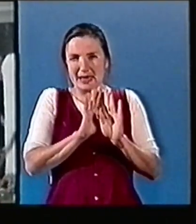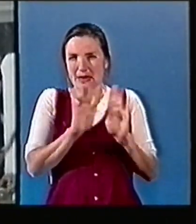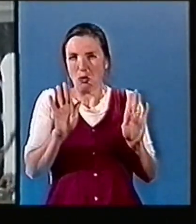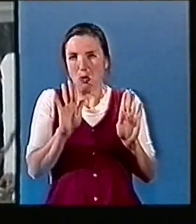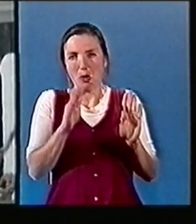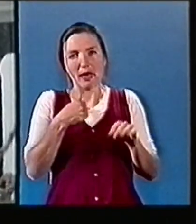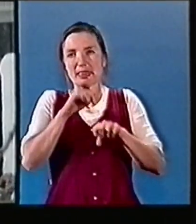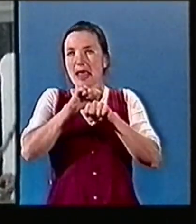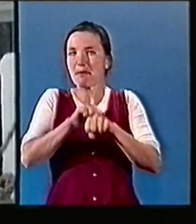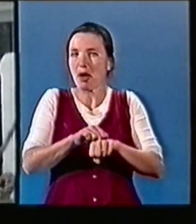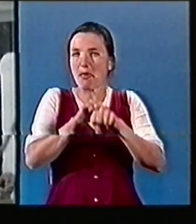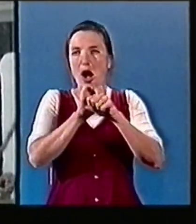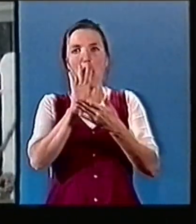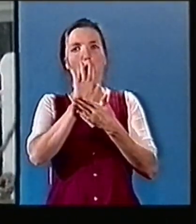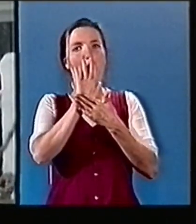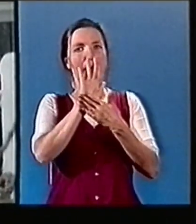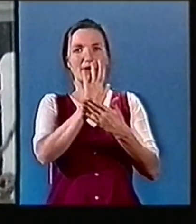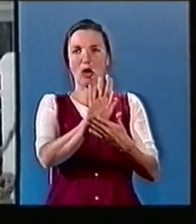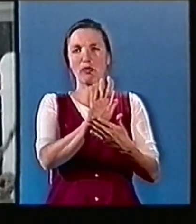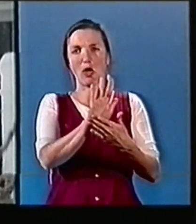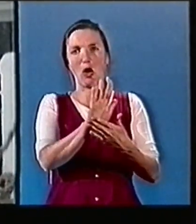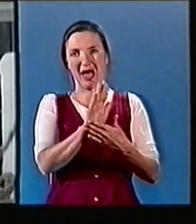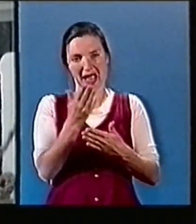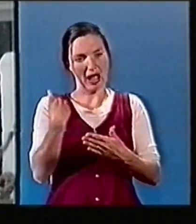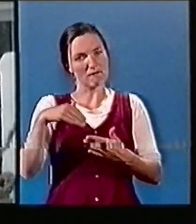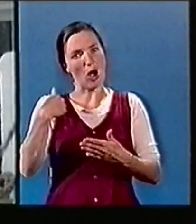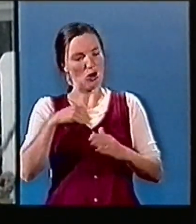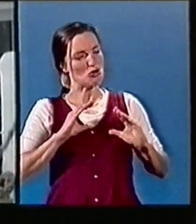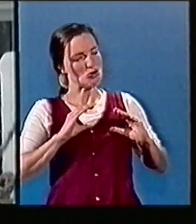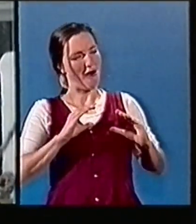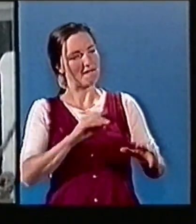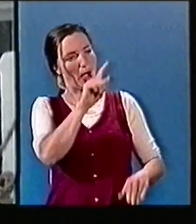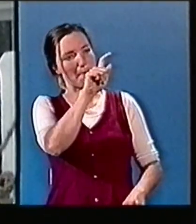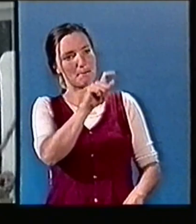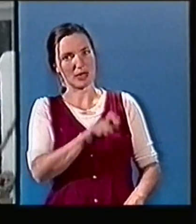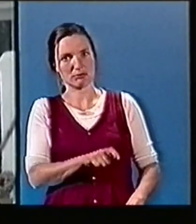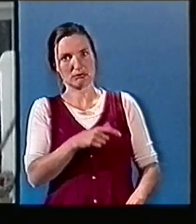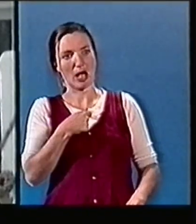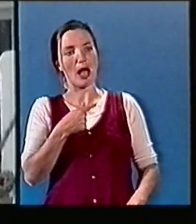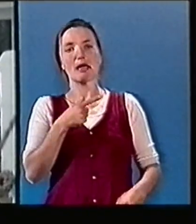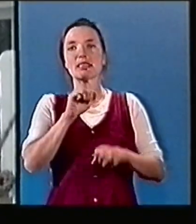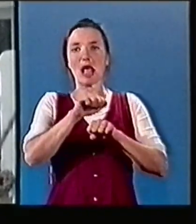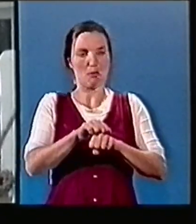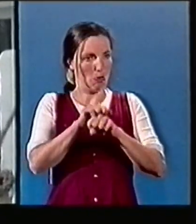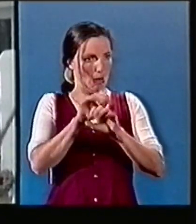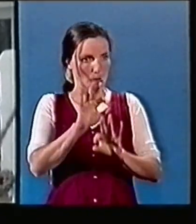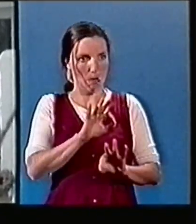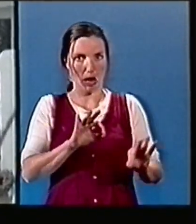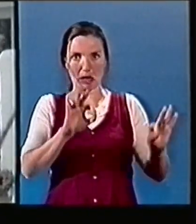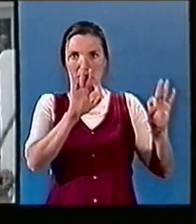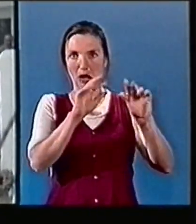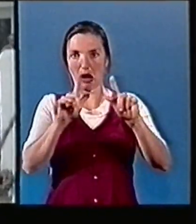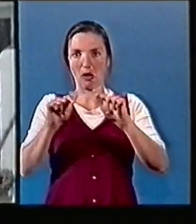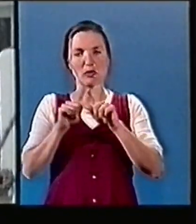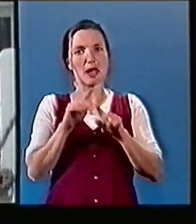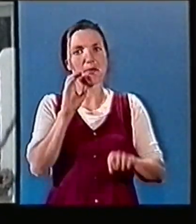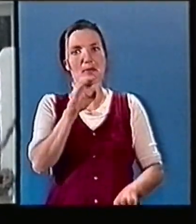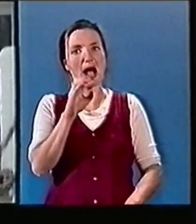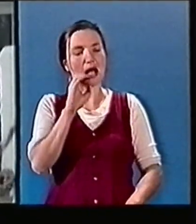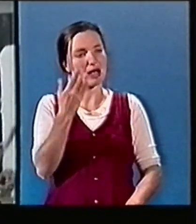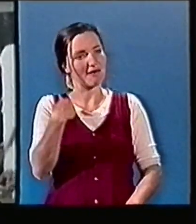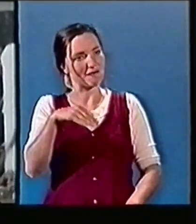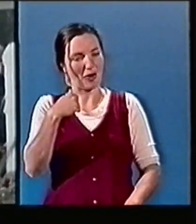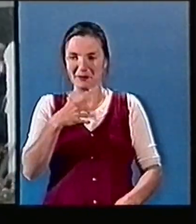diplomate ou représentant des pays qui autrefois ont soutenu le maréchal Mobutu n'était présent. Même le Maroc, qui pourtant l'avait